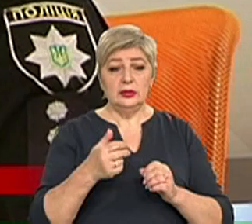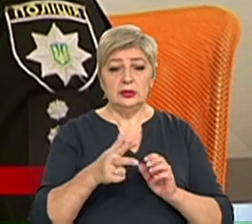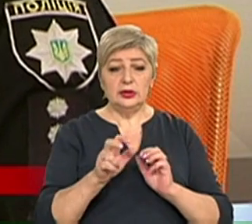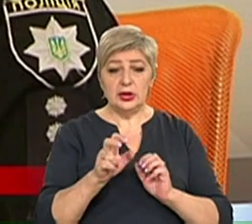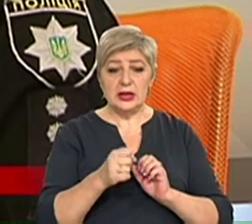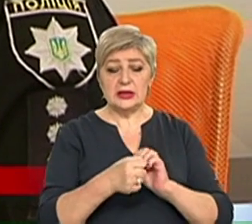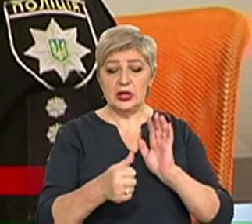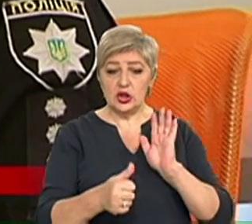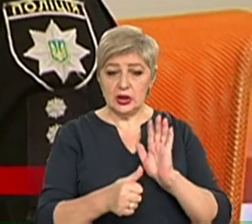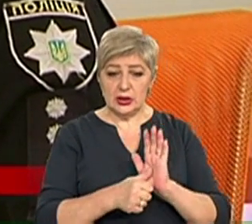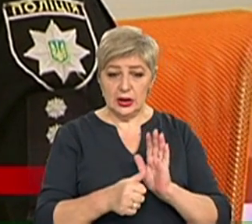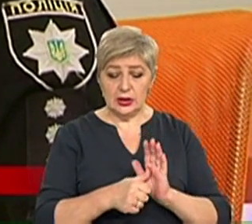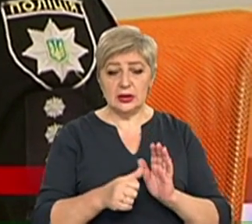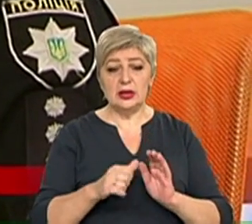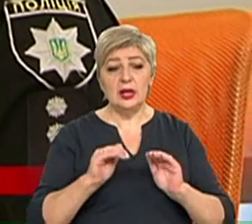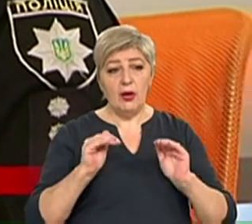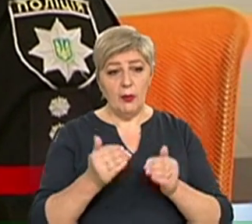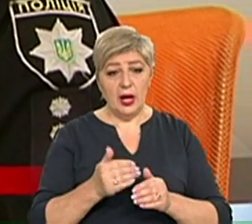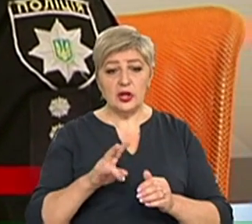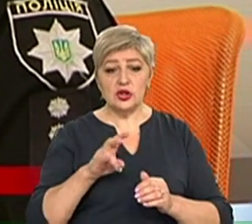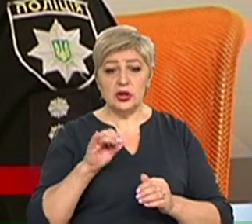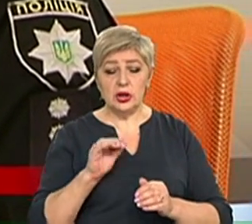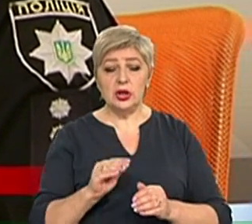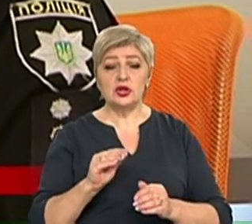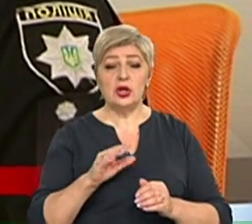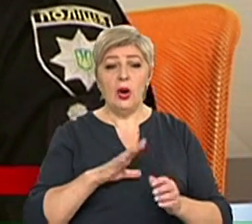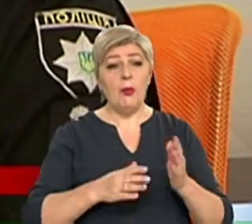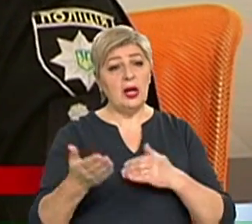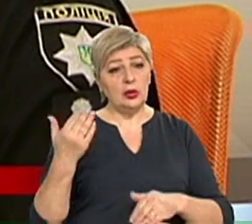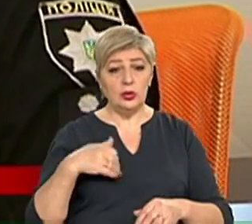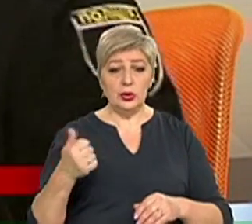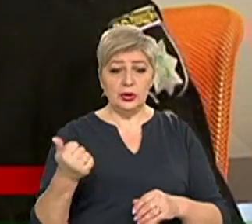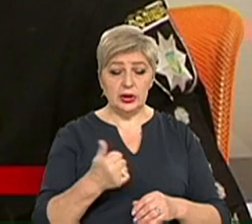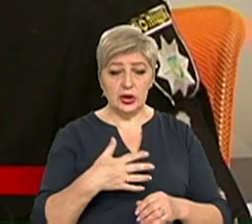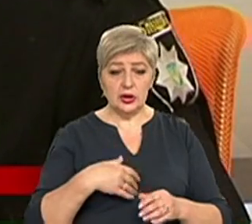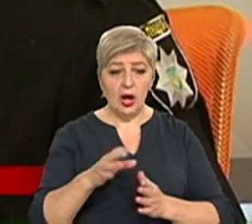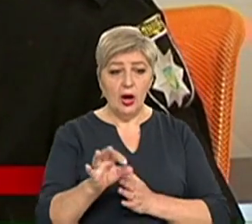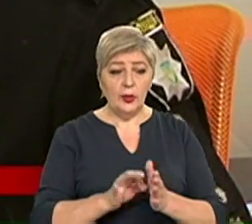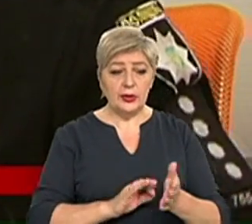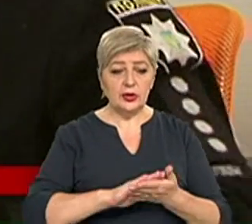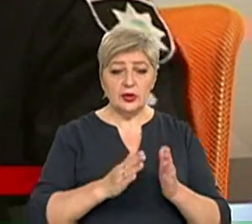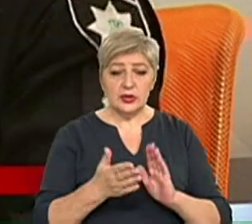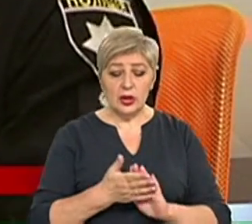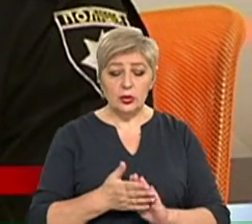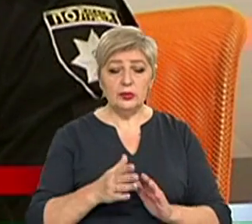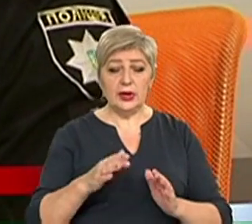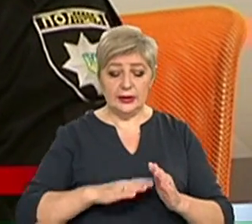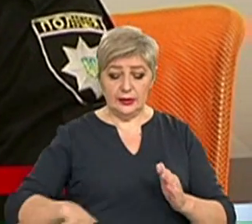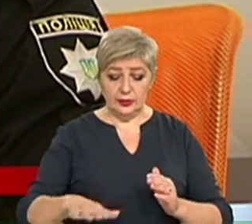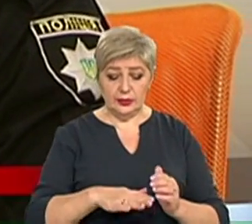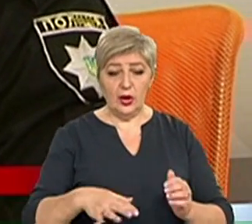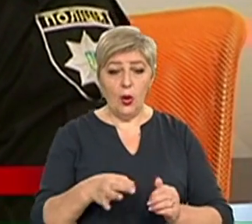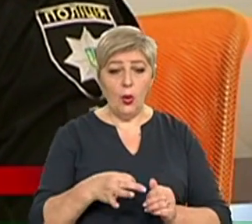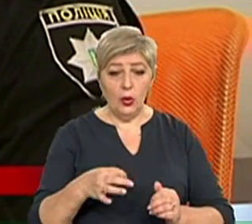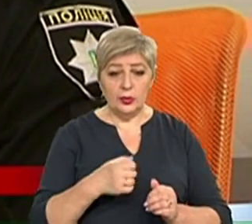заяв та повідомлень менше, ніж минулого тижня. Оперативна обстановка на території області на минулому